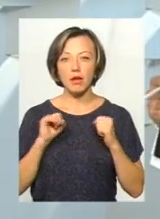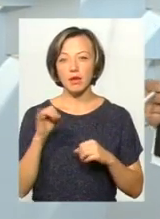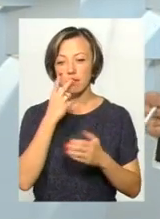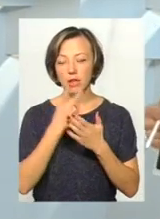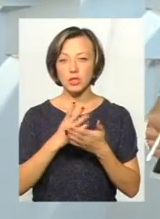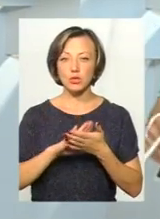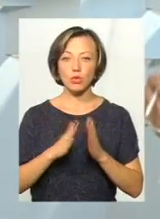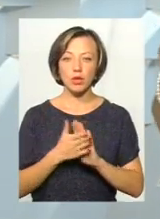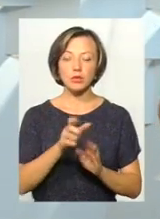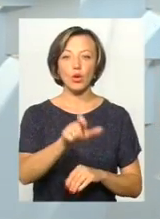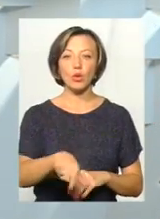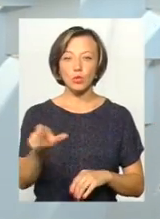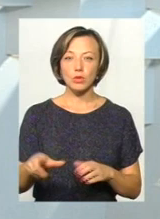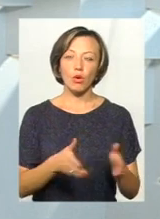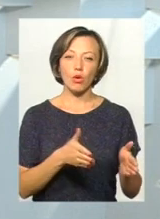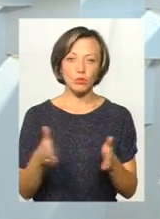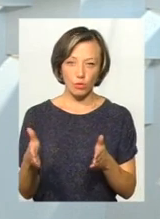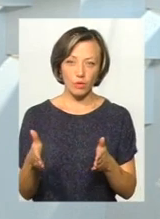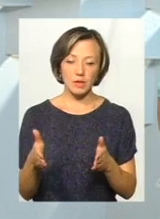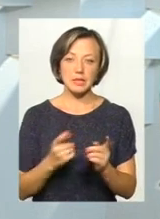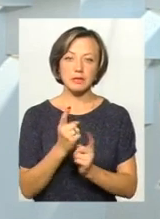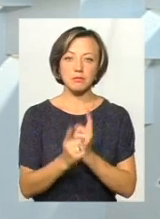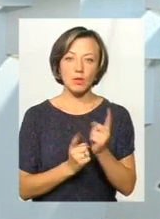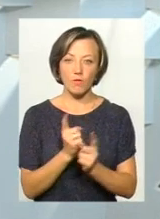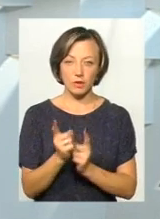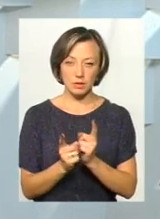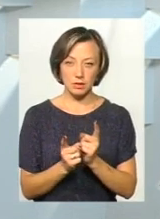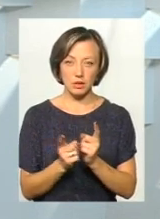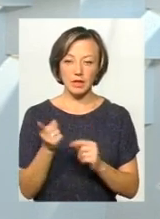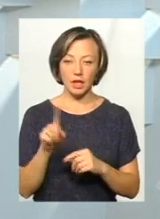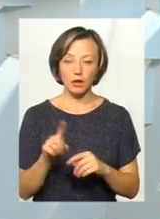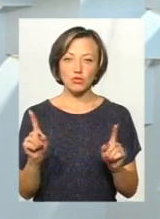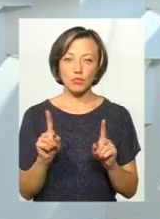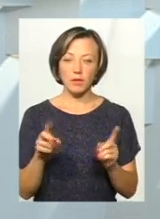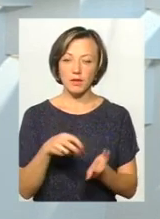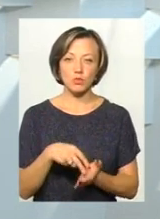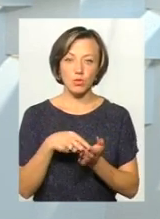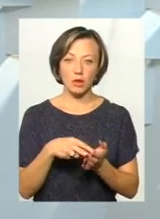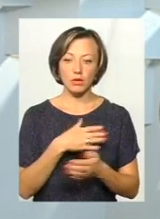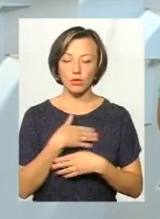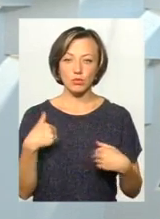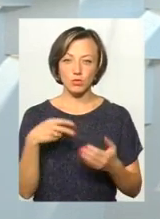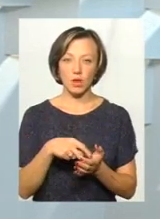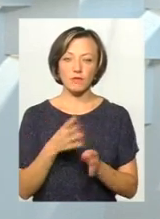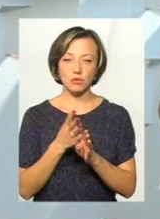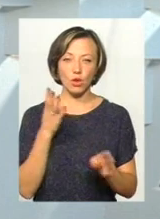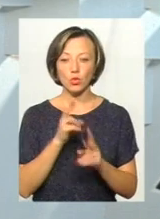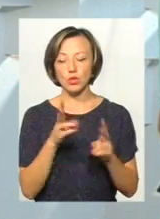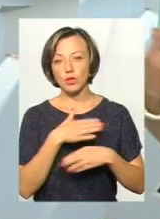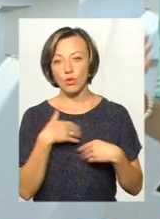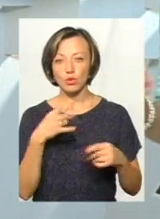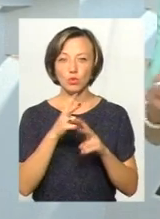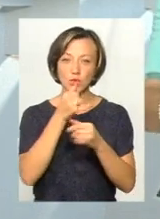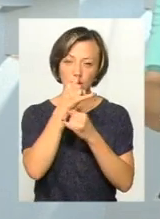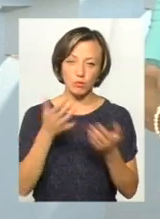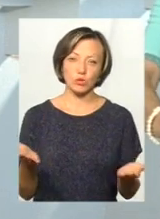бачили ситуацію, що люди готові змінювати те, що не хочуть стояти в червах. Хтось не хоче, хтось не